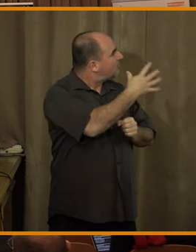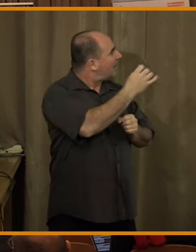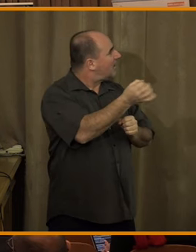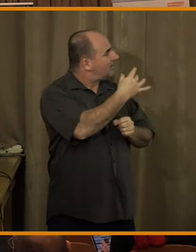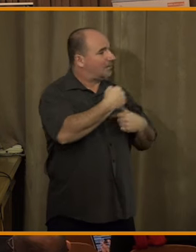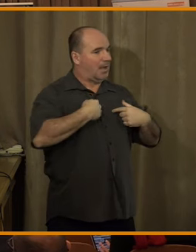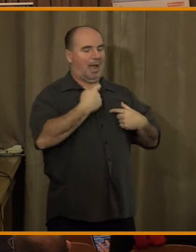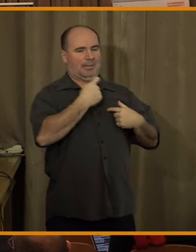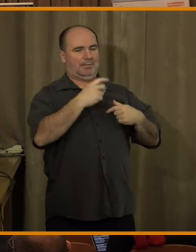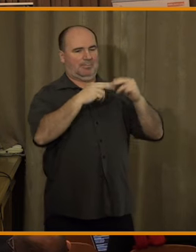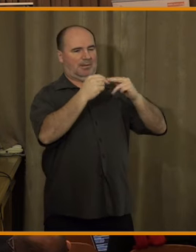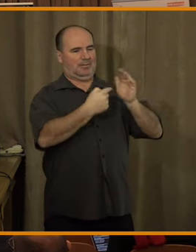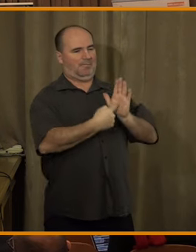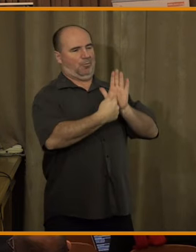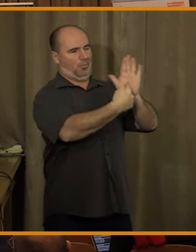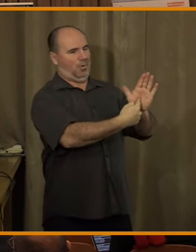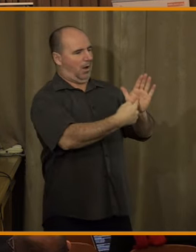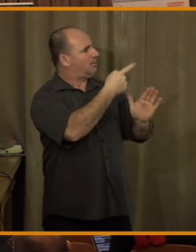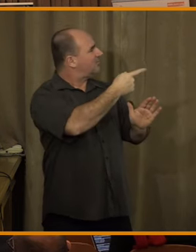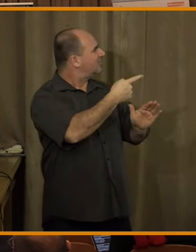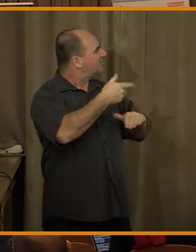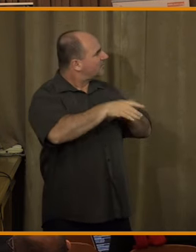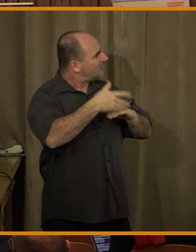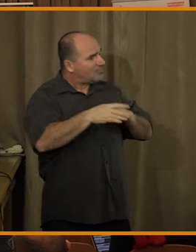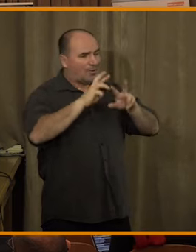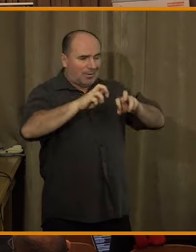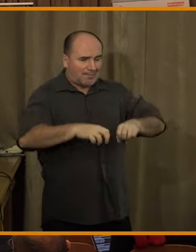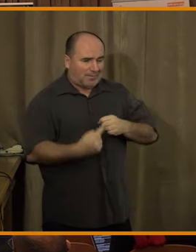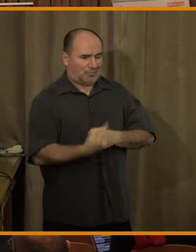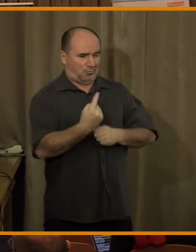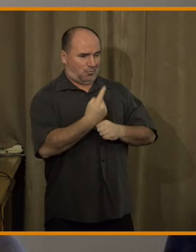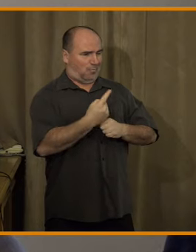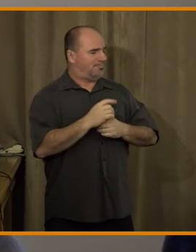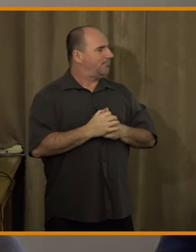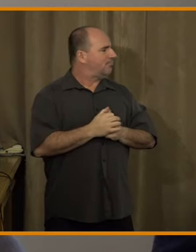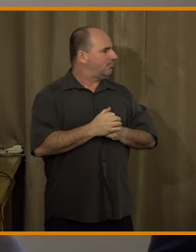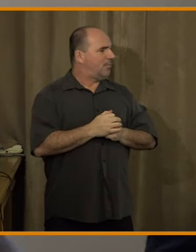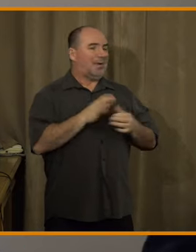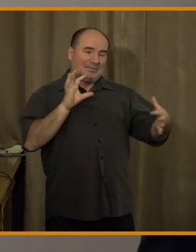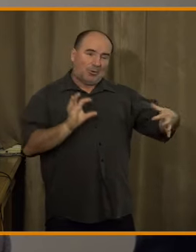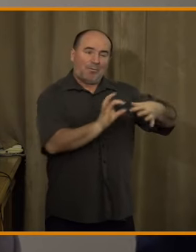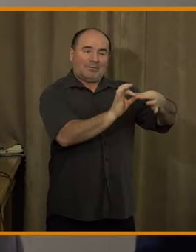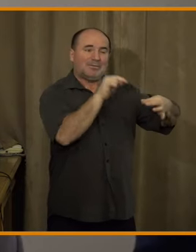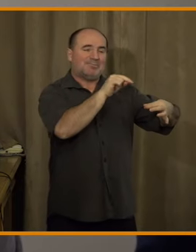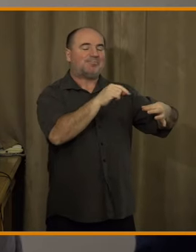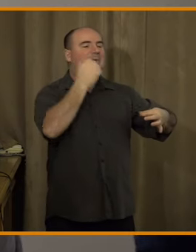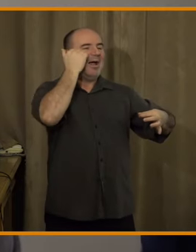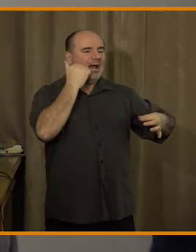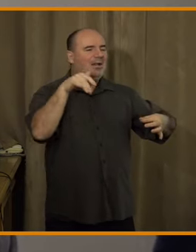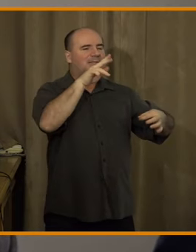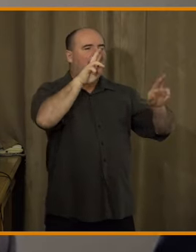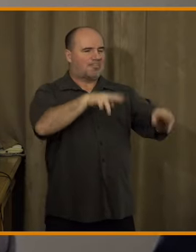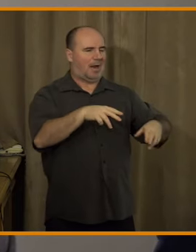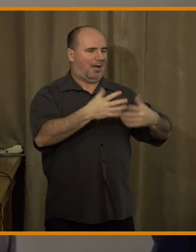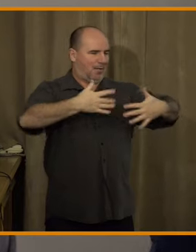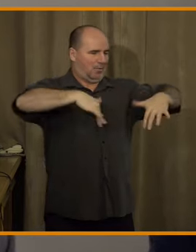představil ještě další aspekty toho výzkumu, které se více dotýkají lidských práv. A konkrétně jsme